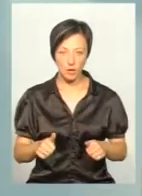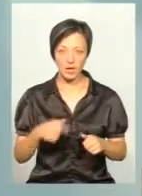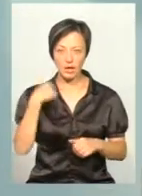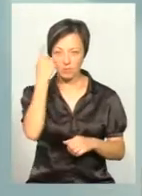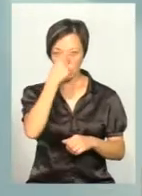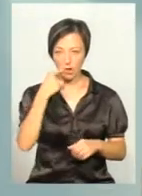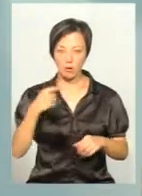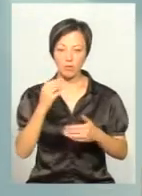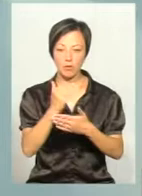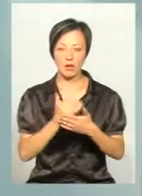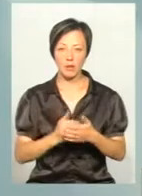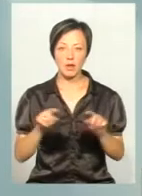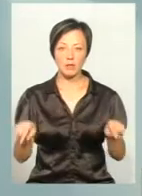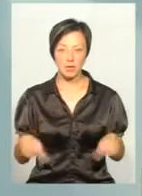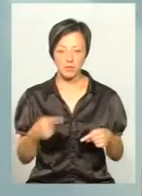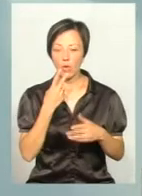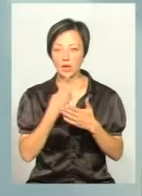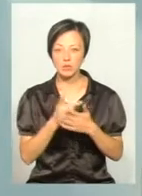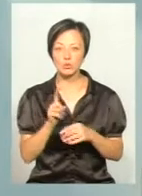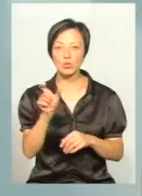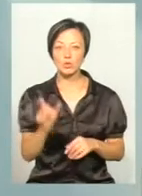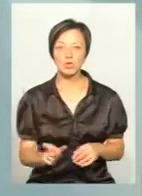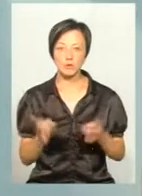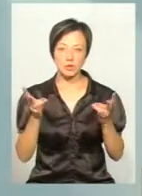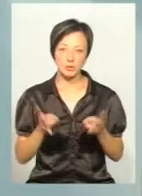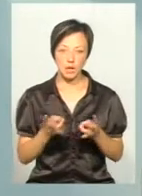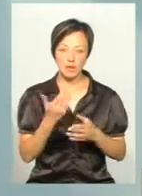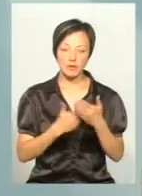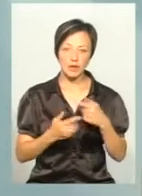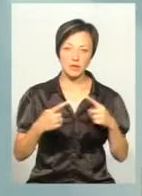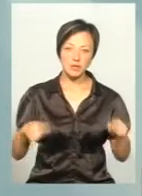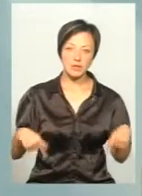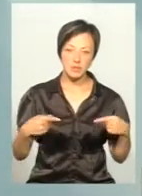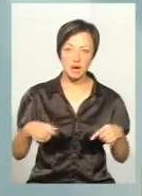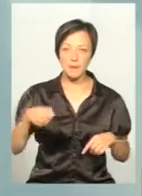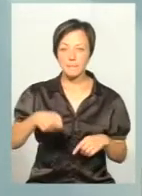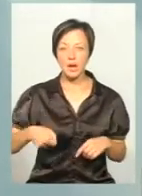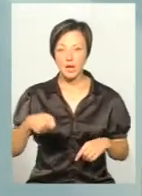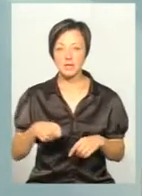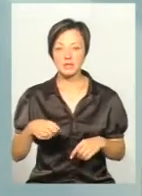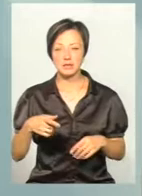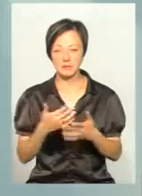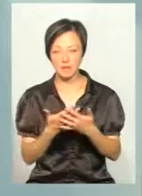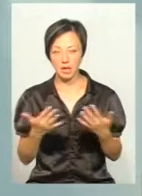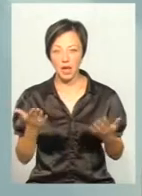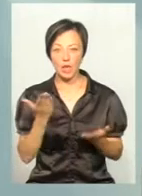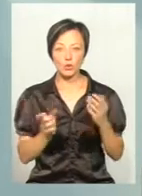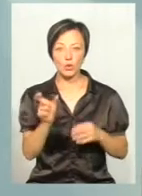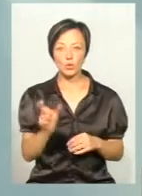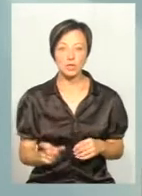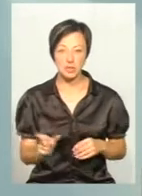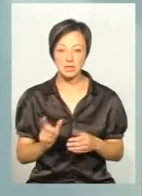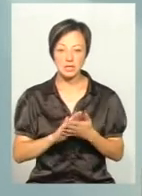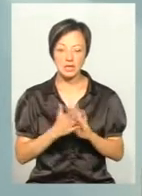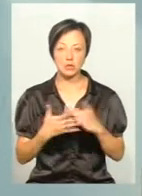індивідуальну карту реабілітації, де би показали, що людина потребує. Інвалідного візка, палиці, милиці, все. Якщо людина за